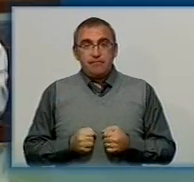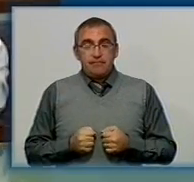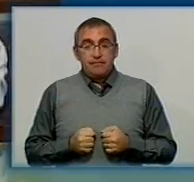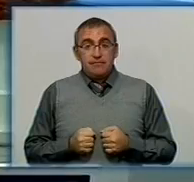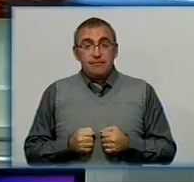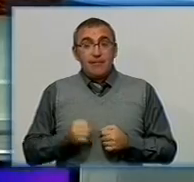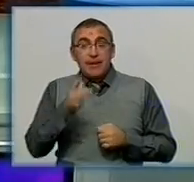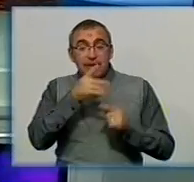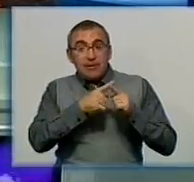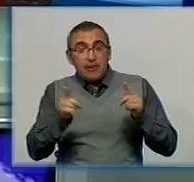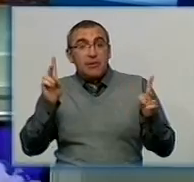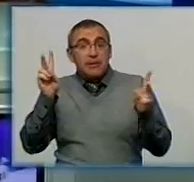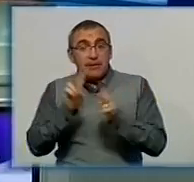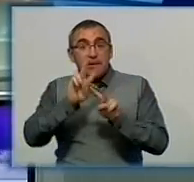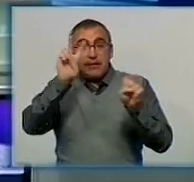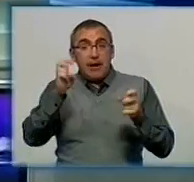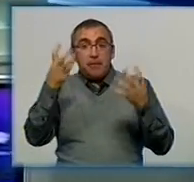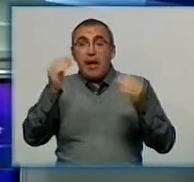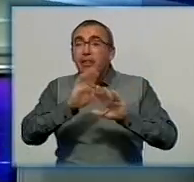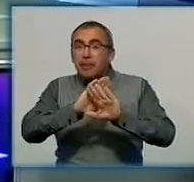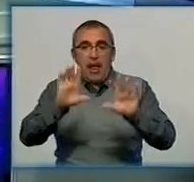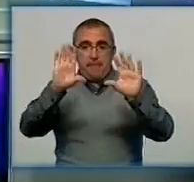А за кілька хвилин зустрінемося у темі дня. Не перемикайте.